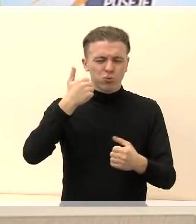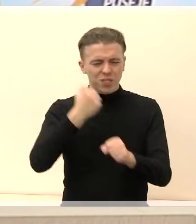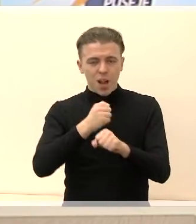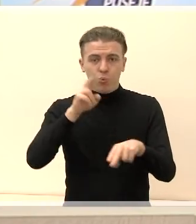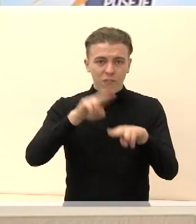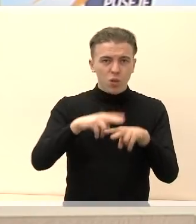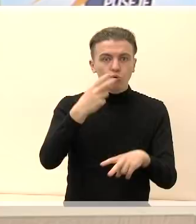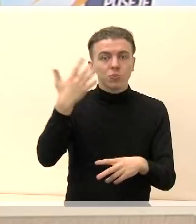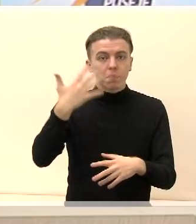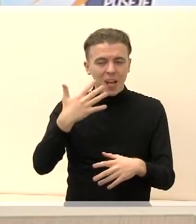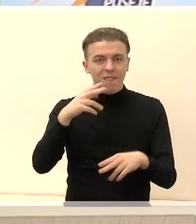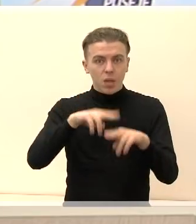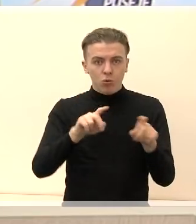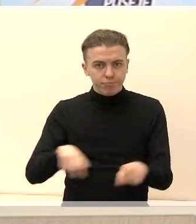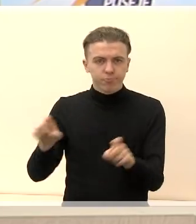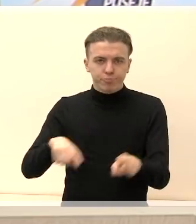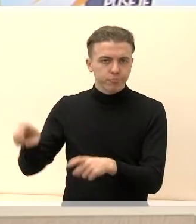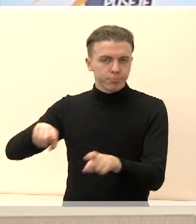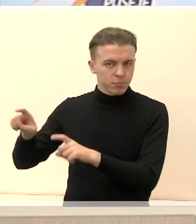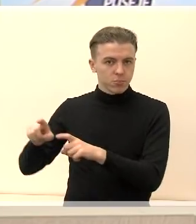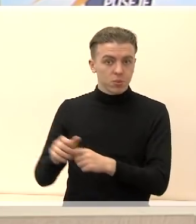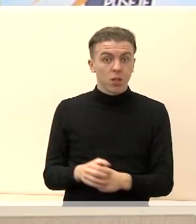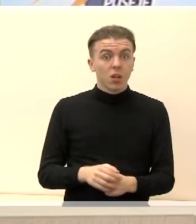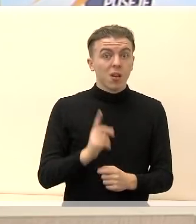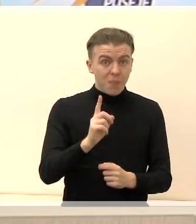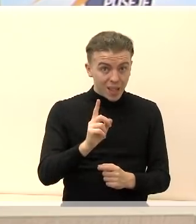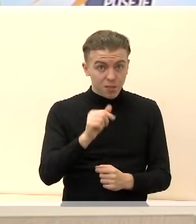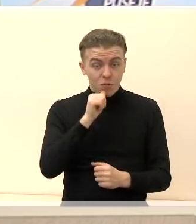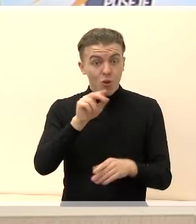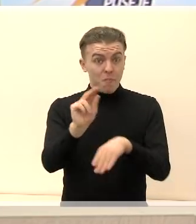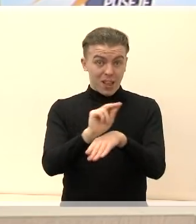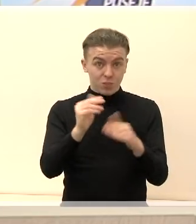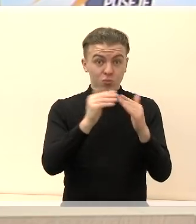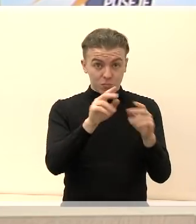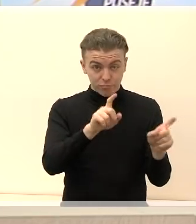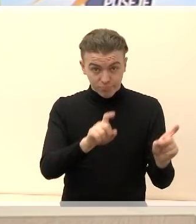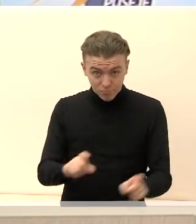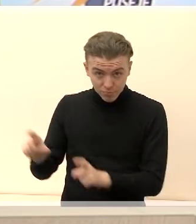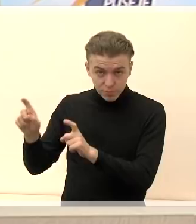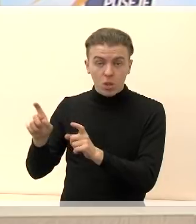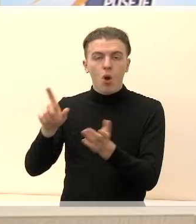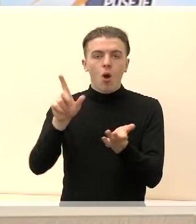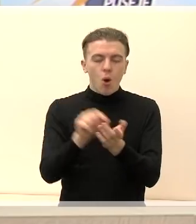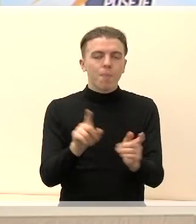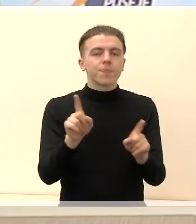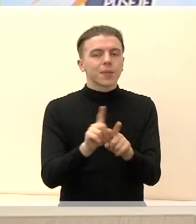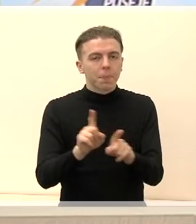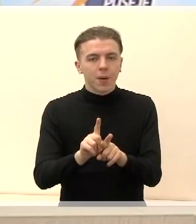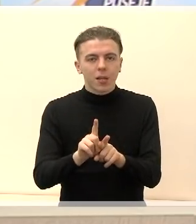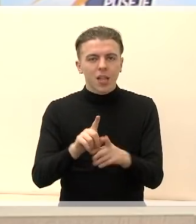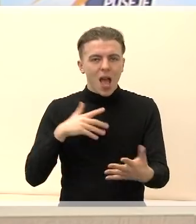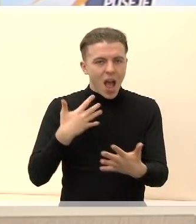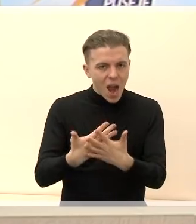mažiausiai 250. Noriu pasakyti, kad iškeliant ir pataisos namus turėtų būti